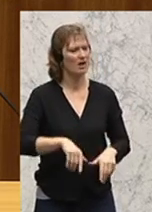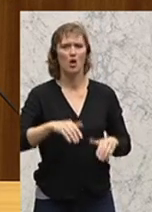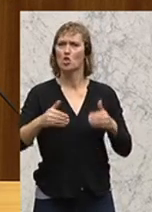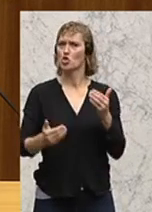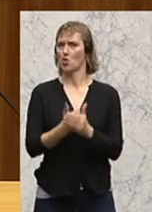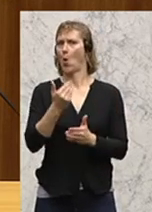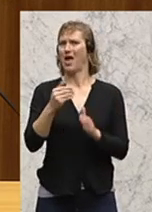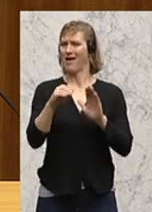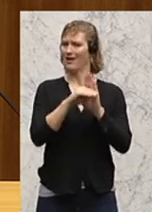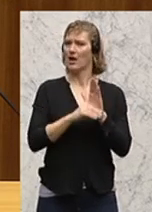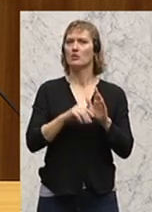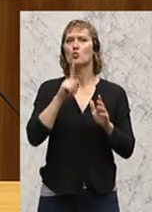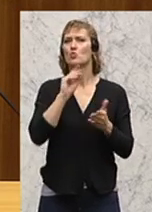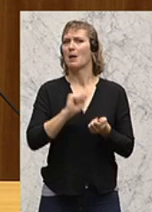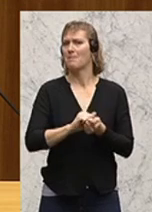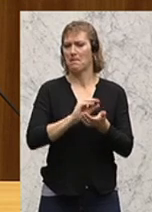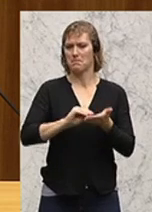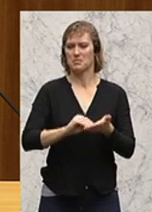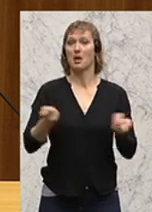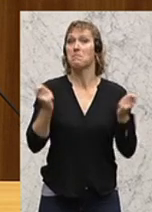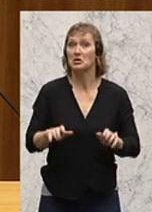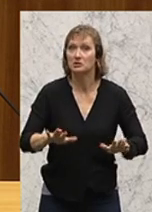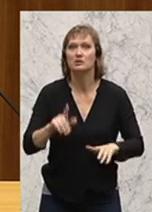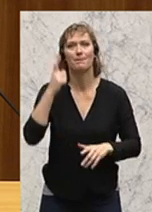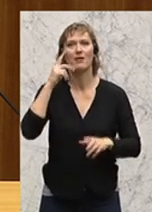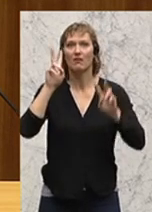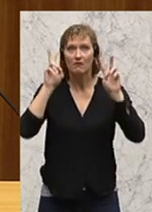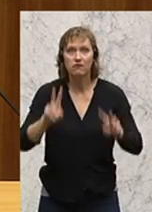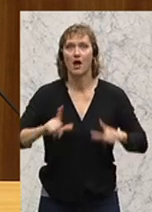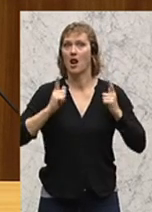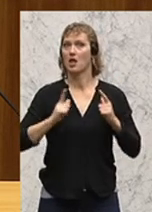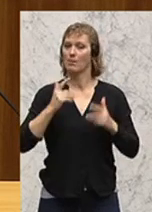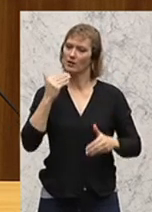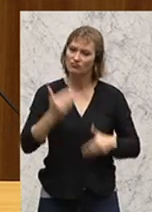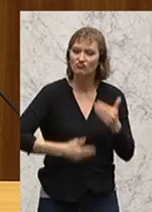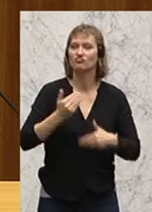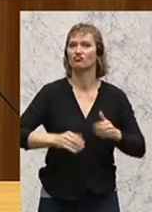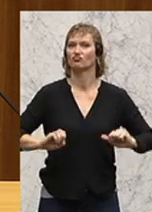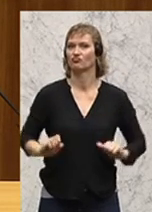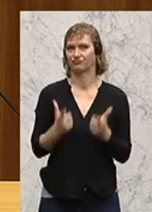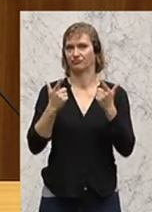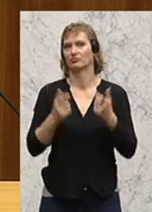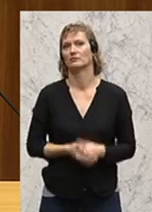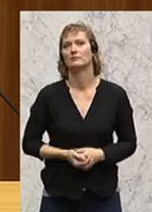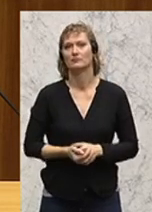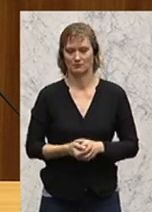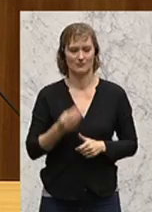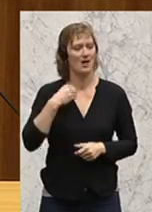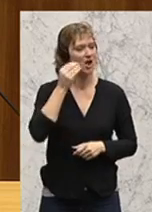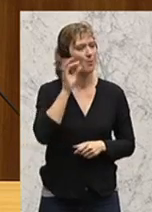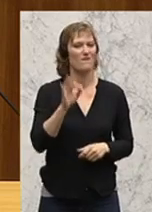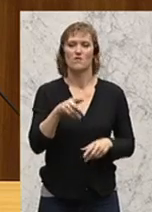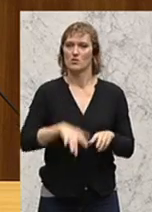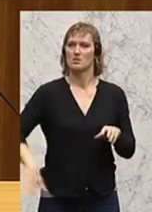Recht, nicht nur beschließen wir es jetzt dann dementsprechend schnell, sondern erfüllen wir dieses neue Recht auch mit Leben. Ich glaube, es ist für den